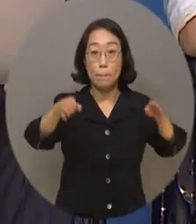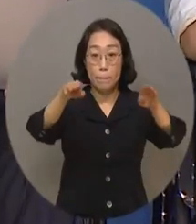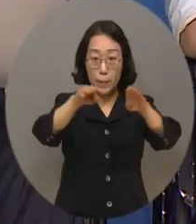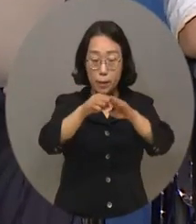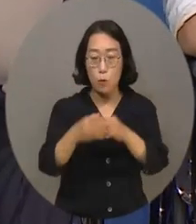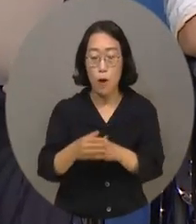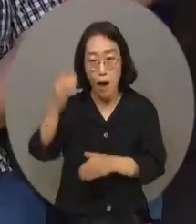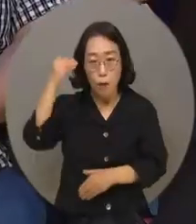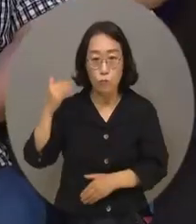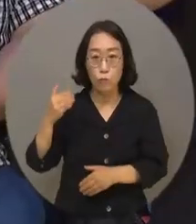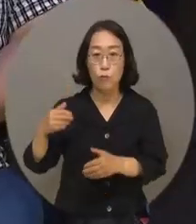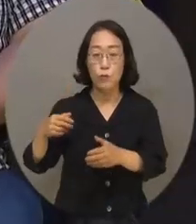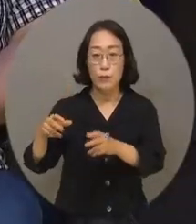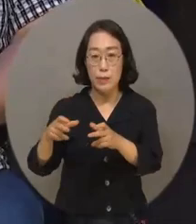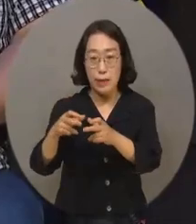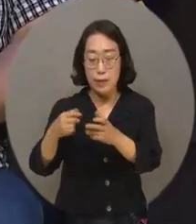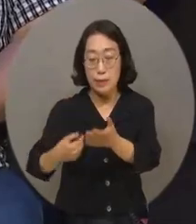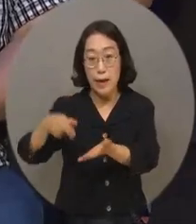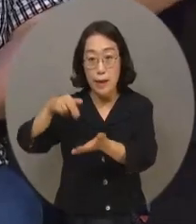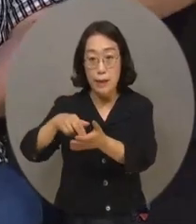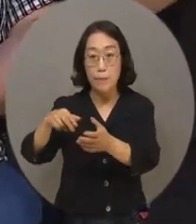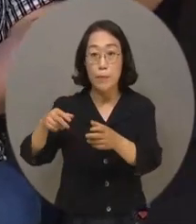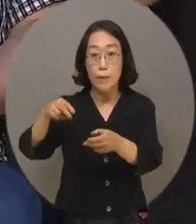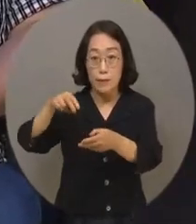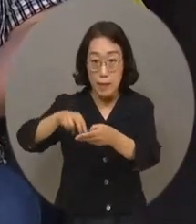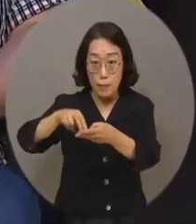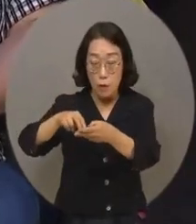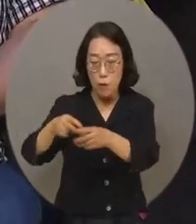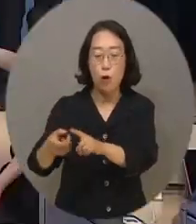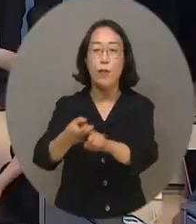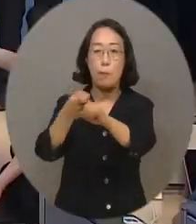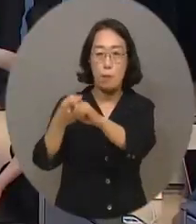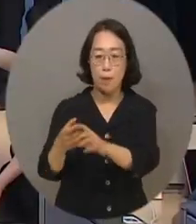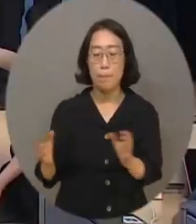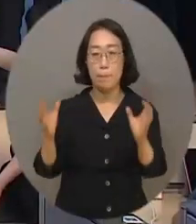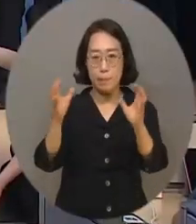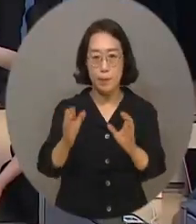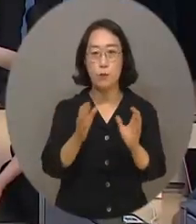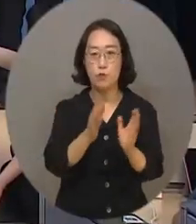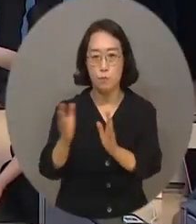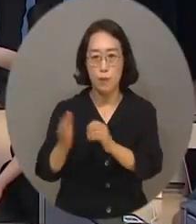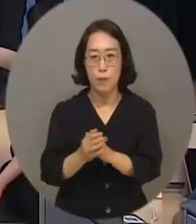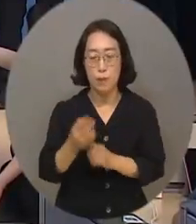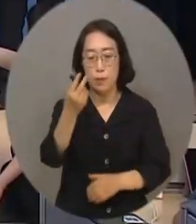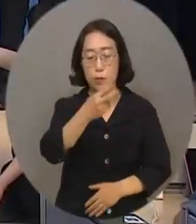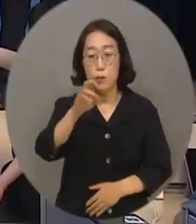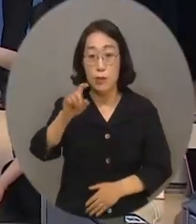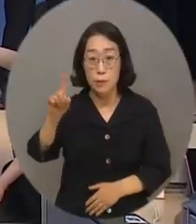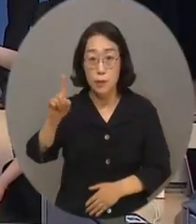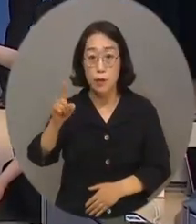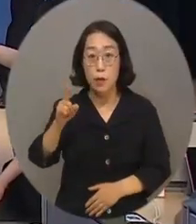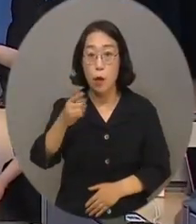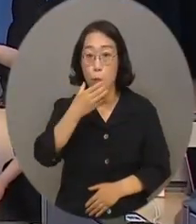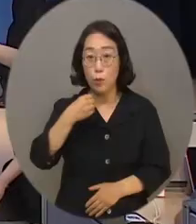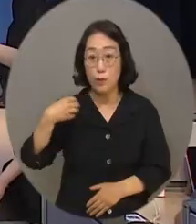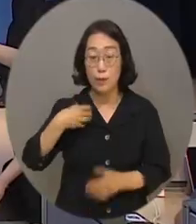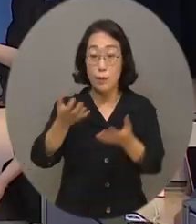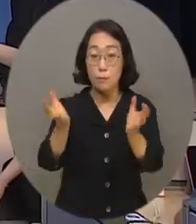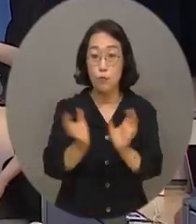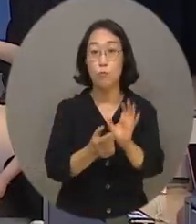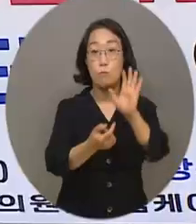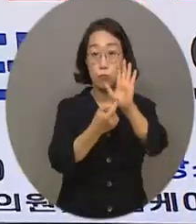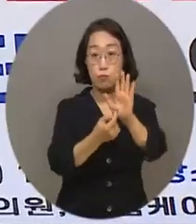한국장애인자립생활센터 총연합회가 함께했습니다. 2021년 보건복지부에서 발표한